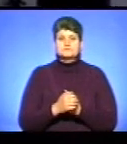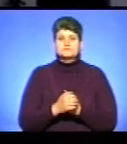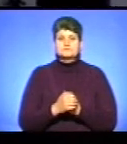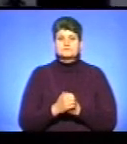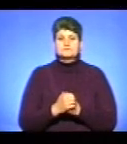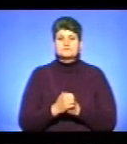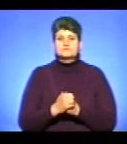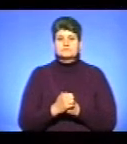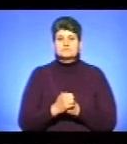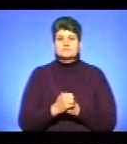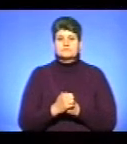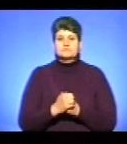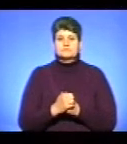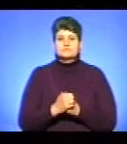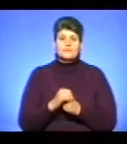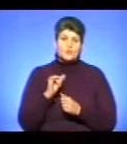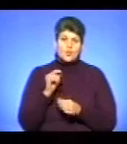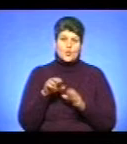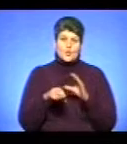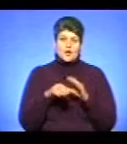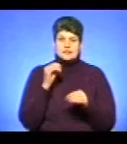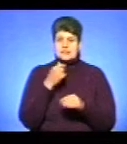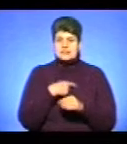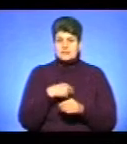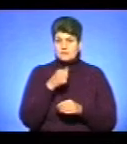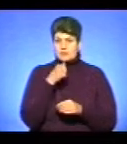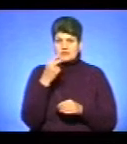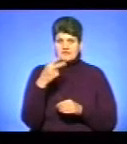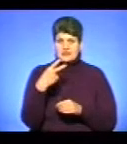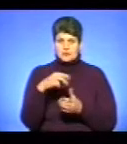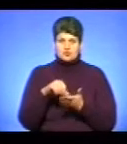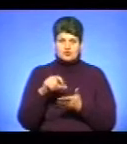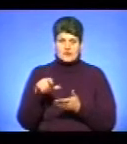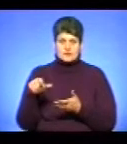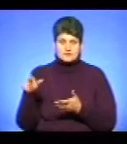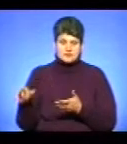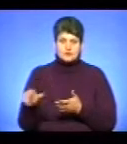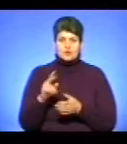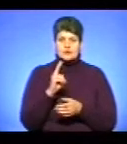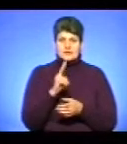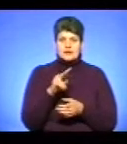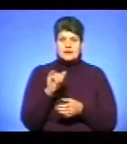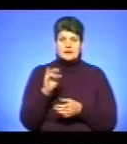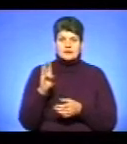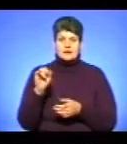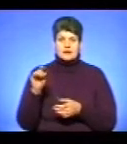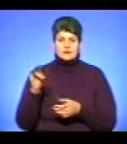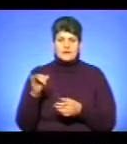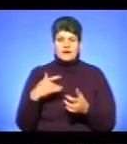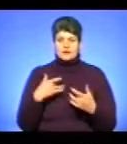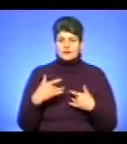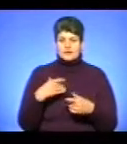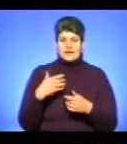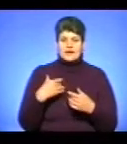новини. У кастингу себе спробували понад 20 учасників, зазначу Костянтин Лінартович, актор